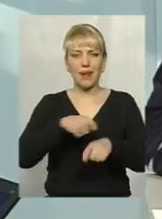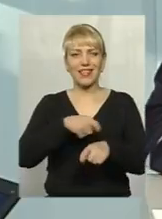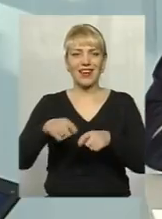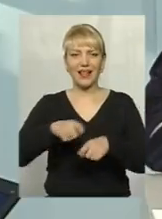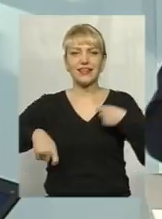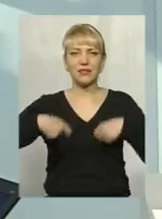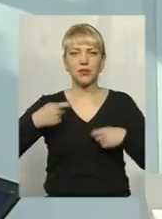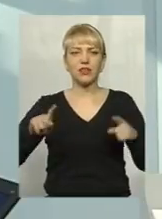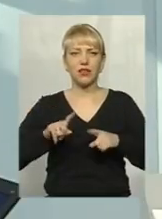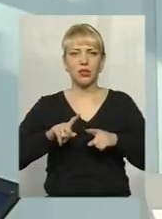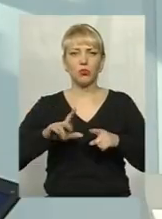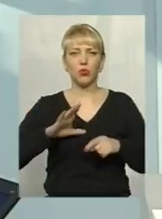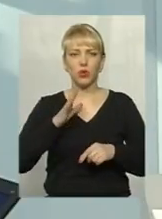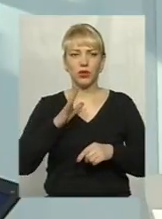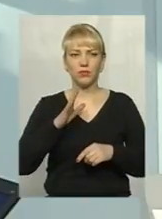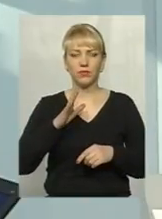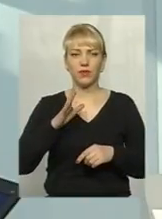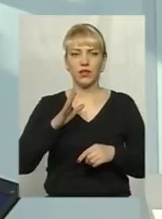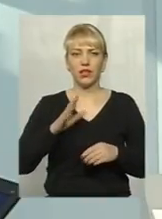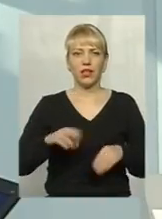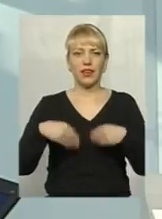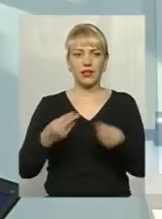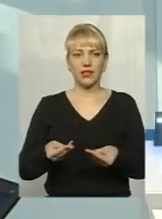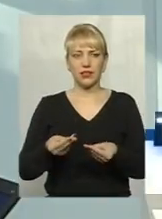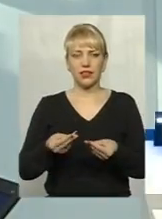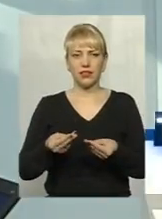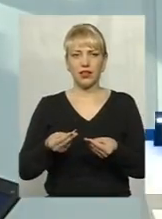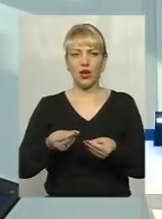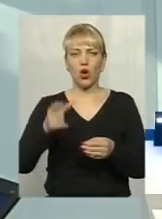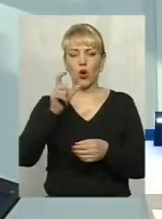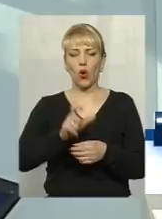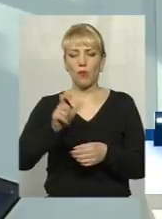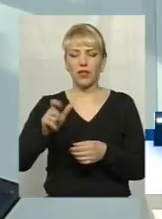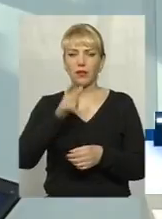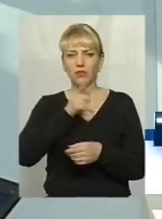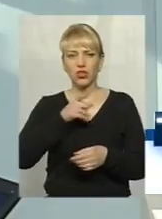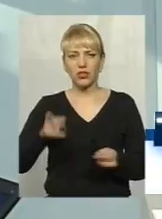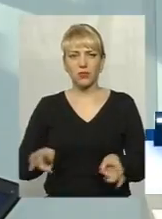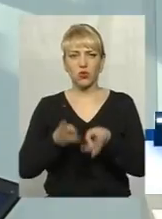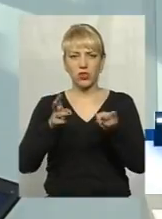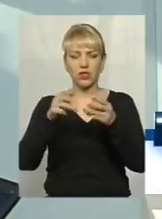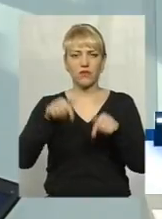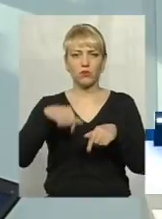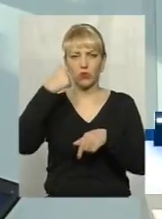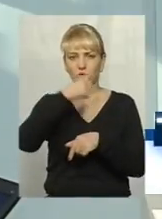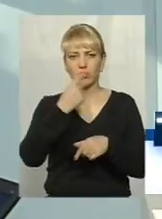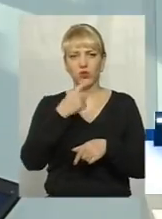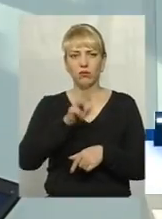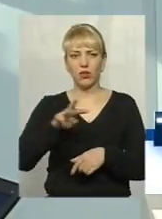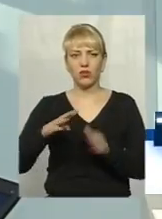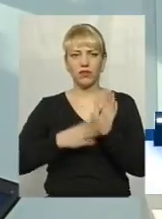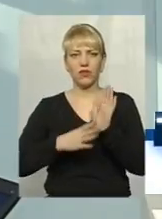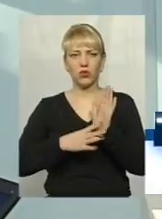збитки, які були нанесені громадянам під час цих пожеж, в цьому році вже склали 1 мільйон